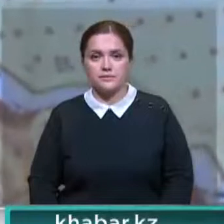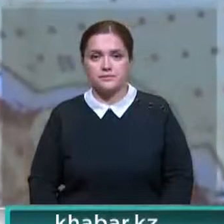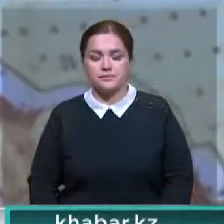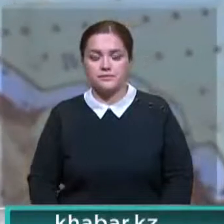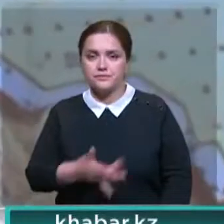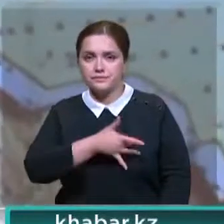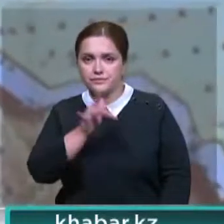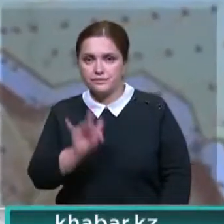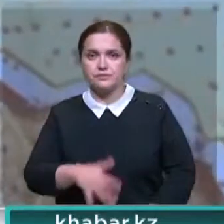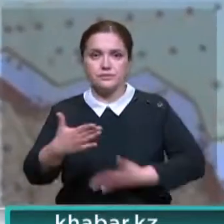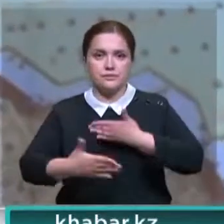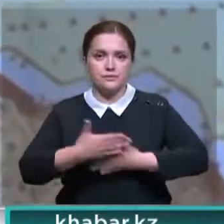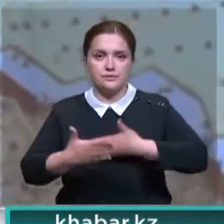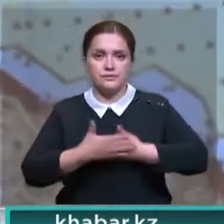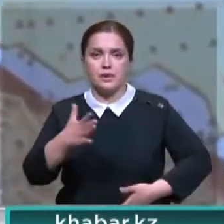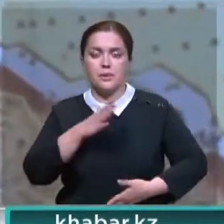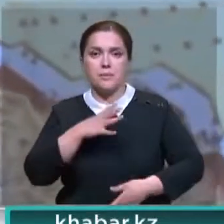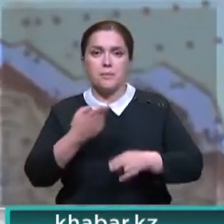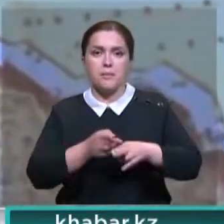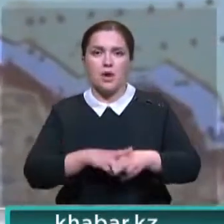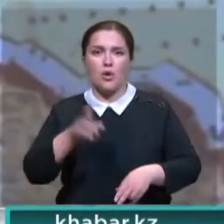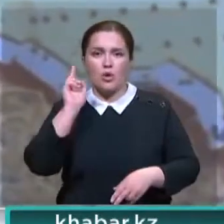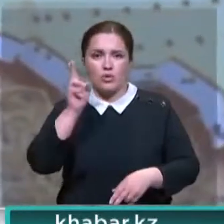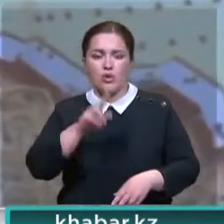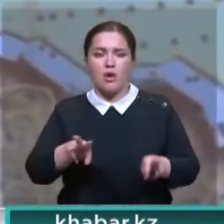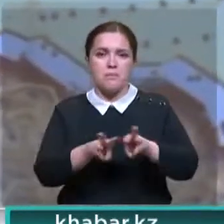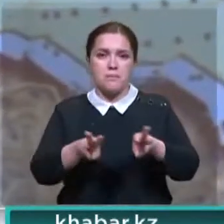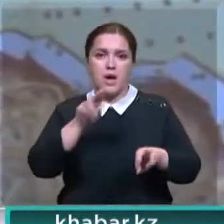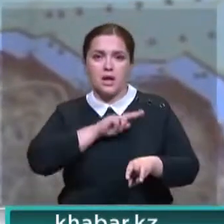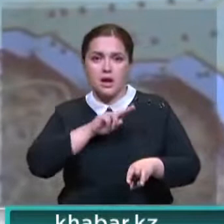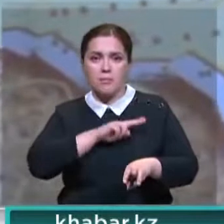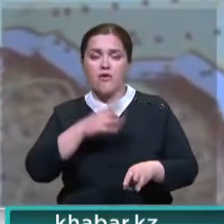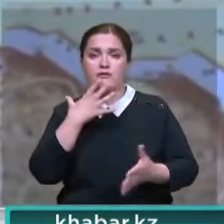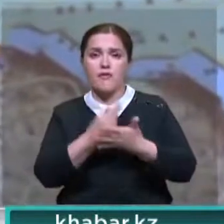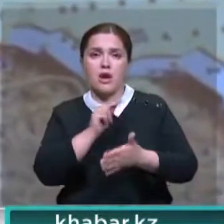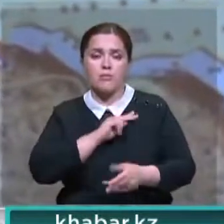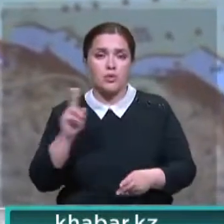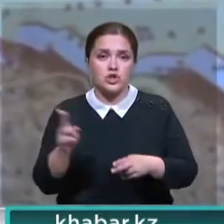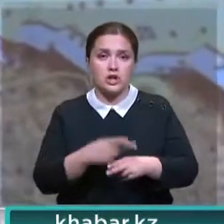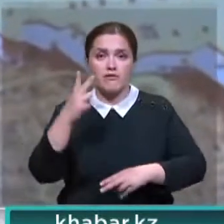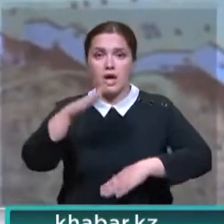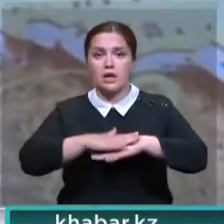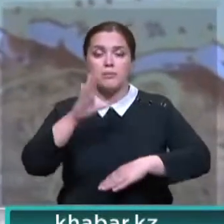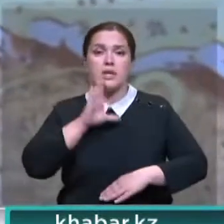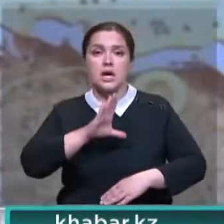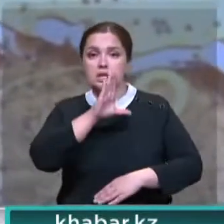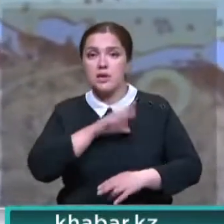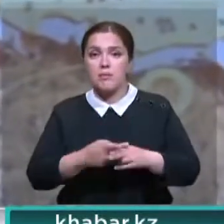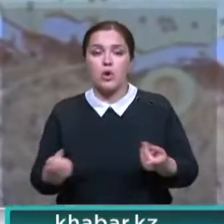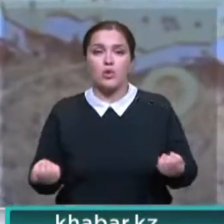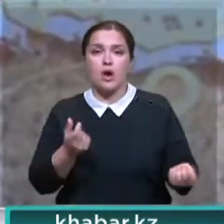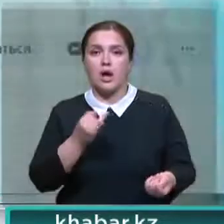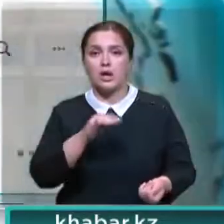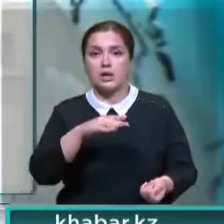Жёсткие меры были приняты и в отношении недобросовестных чиновников. Своих кресел лишились сразу два Акима на севере страны. Руководителей